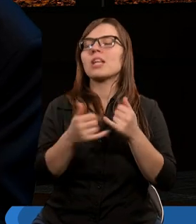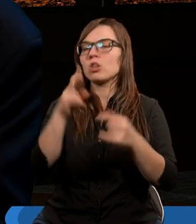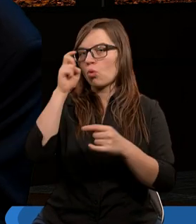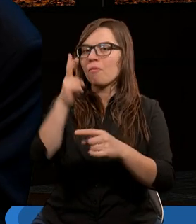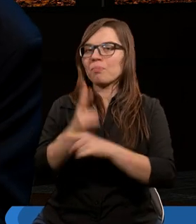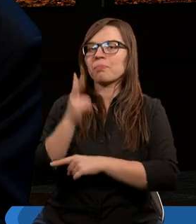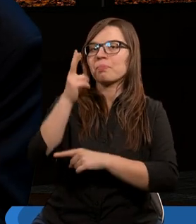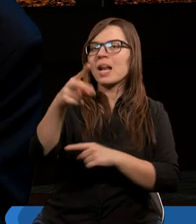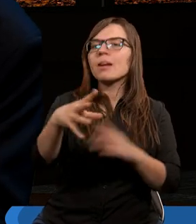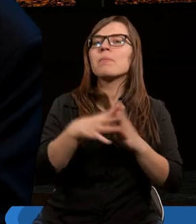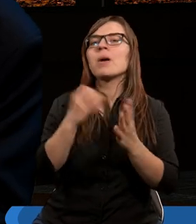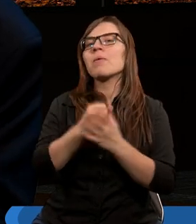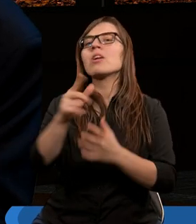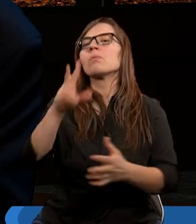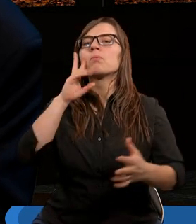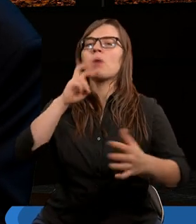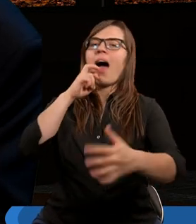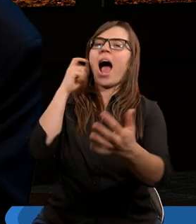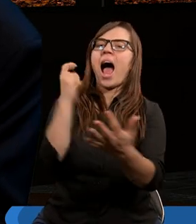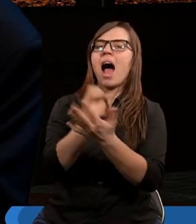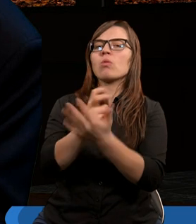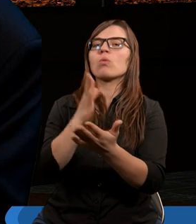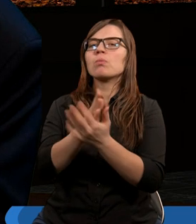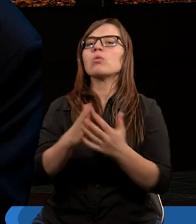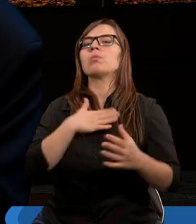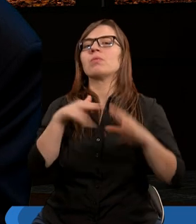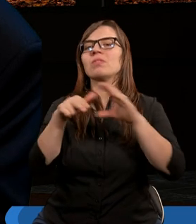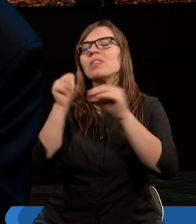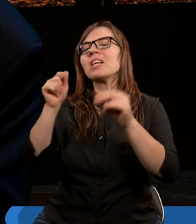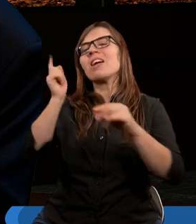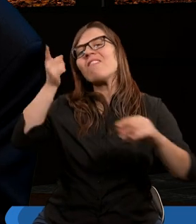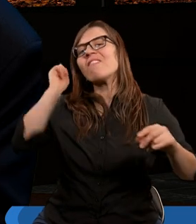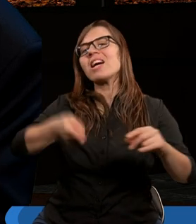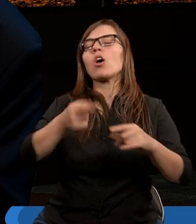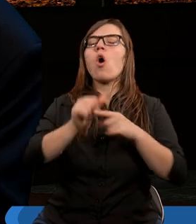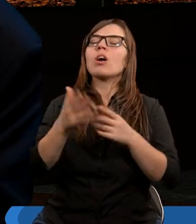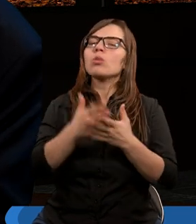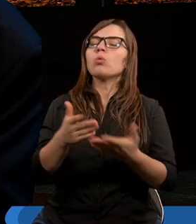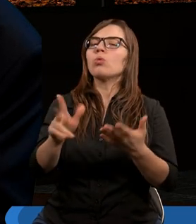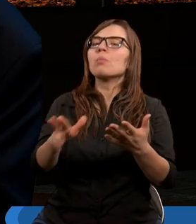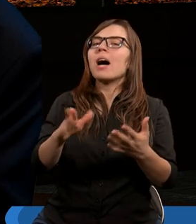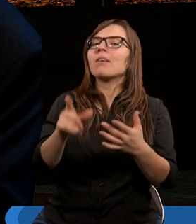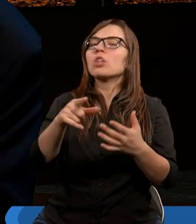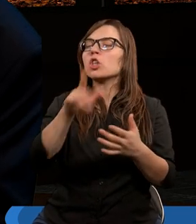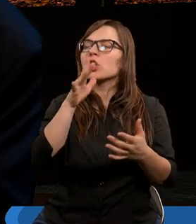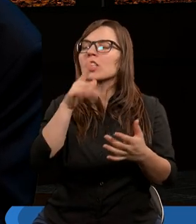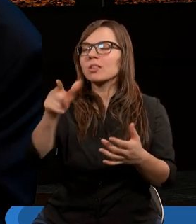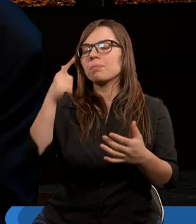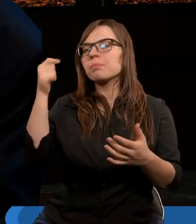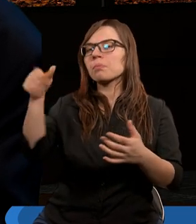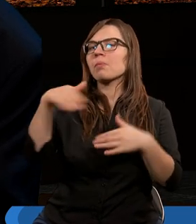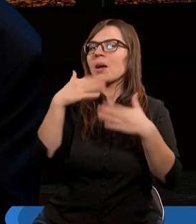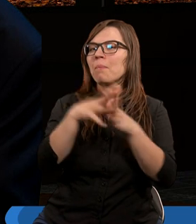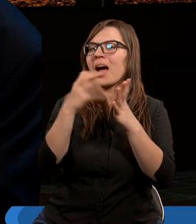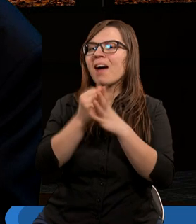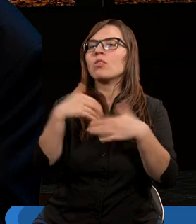przekroczy to prawo, to jak gdyby ono automatycznie się włącza i nadal wydaje wyrok. Tylko, że Żydzi rozumieli, to znowu musimy pamiętać, że prawo im